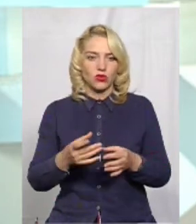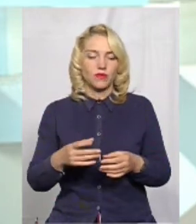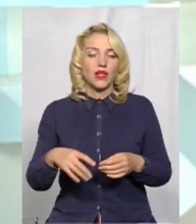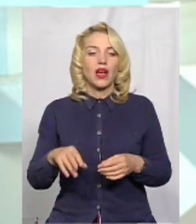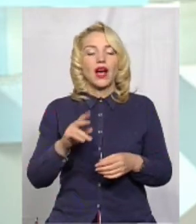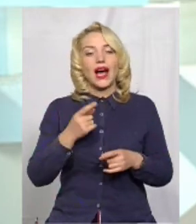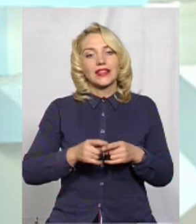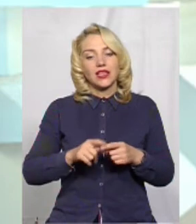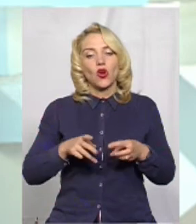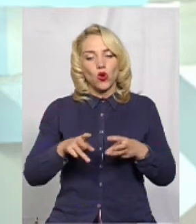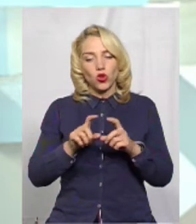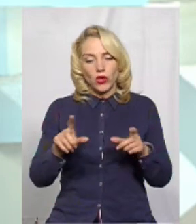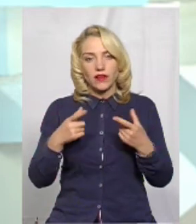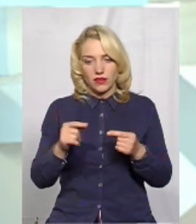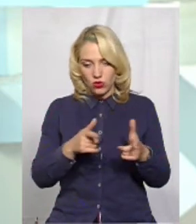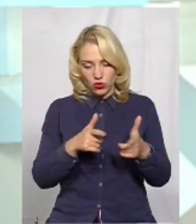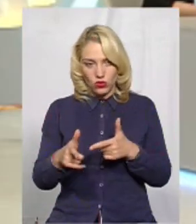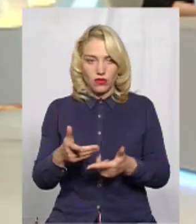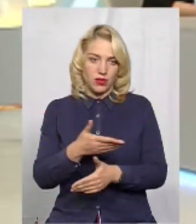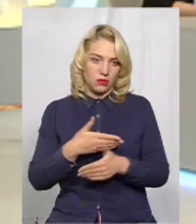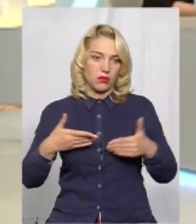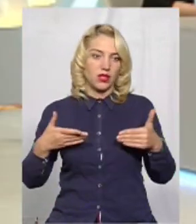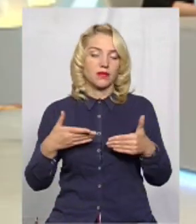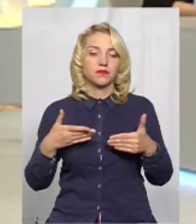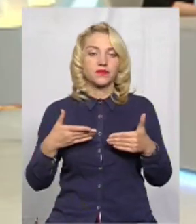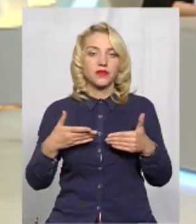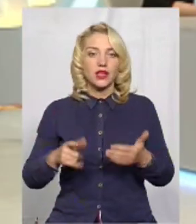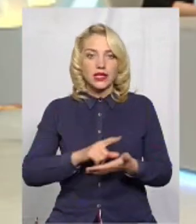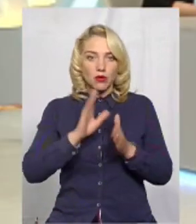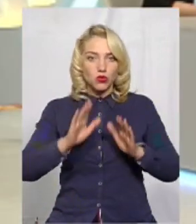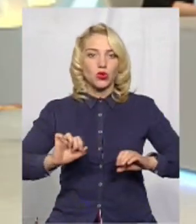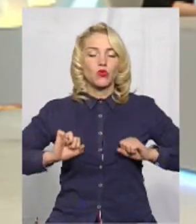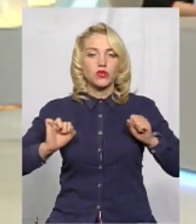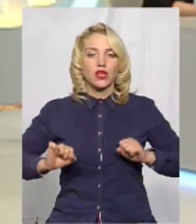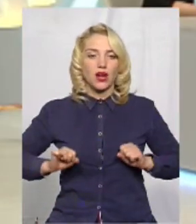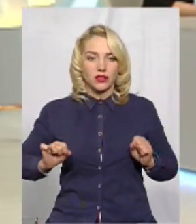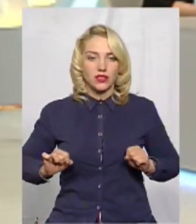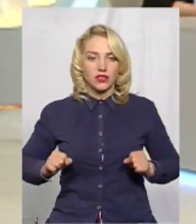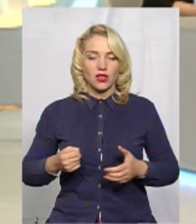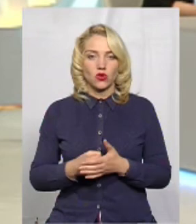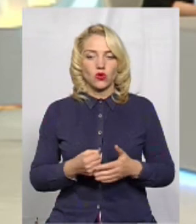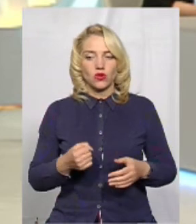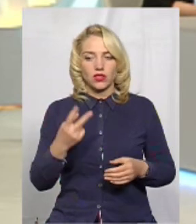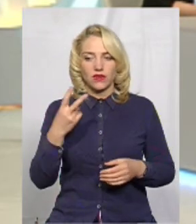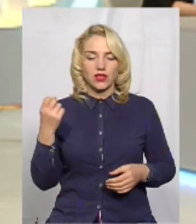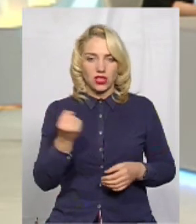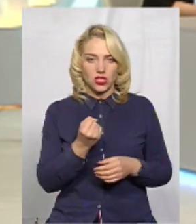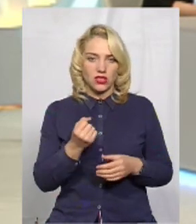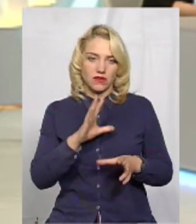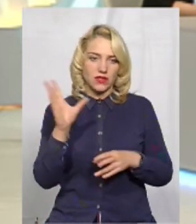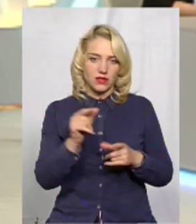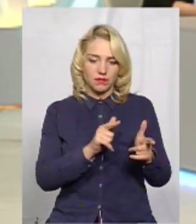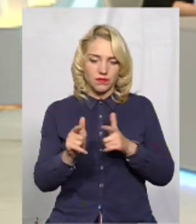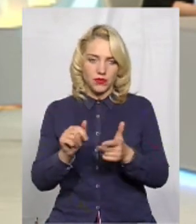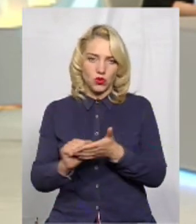Але в тих котельнях, де вони готові, ми будемо старатися за два тижні підготувати всі